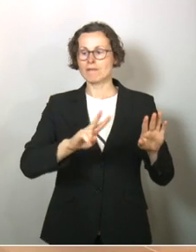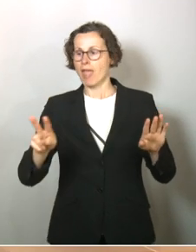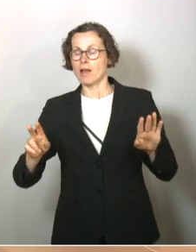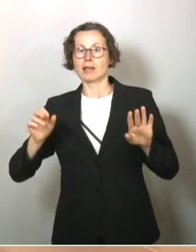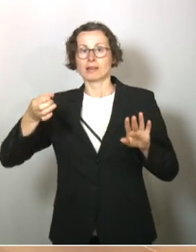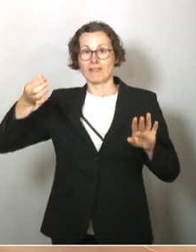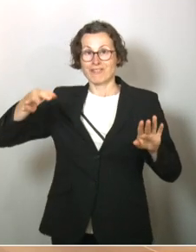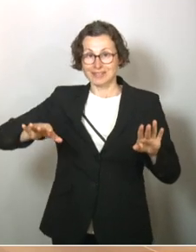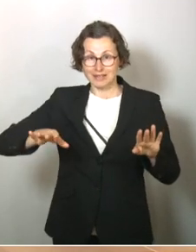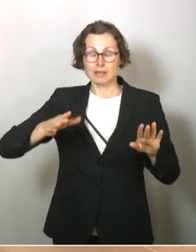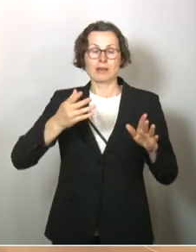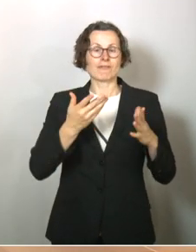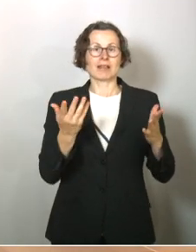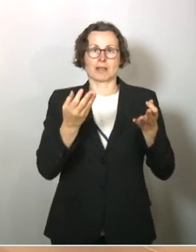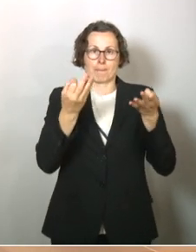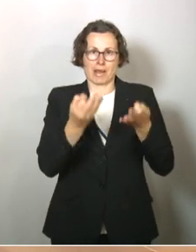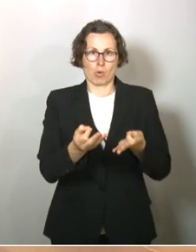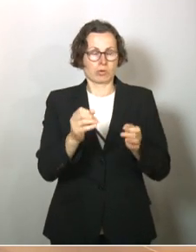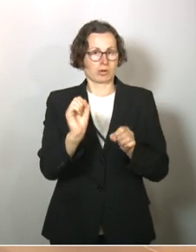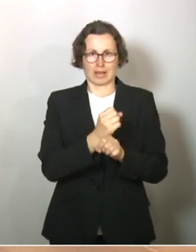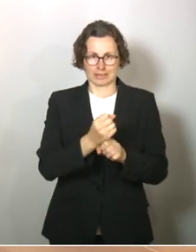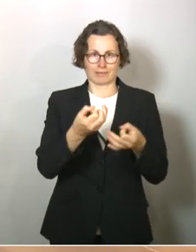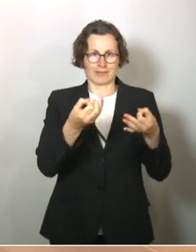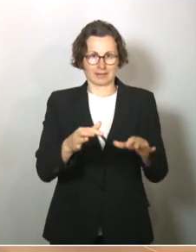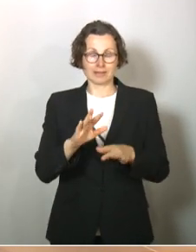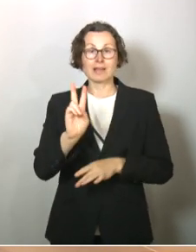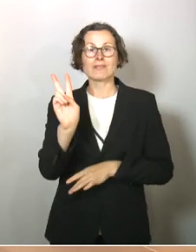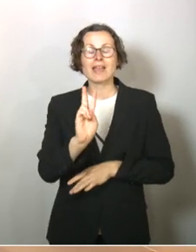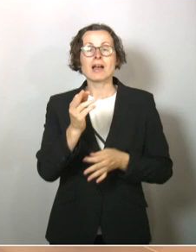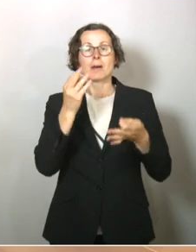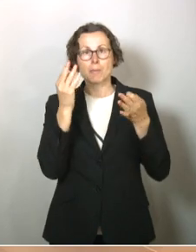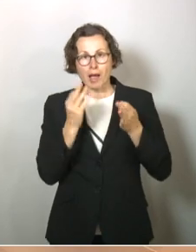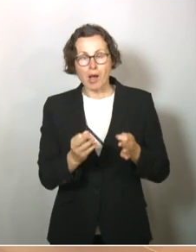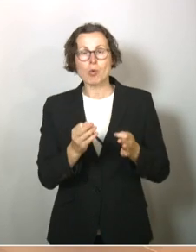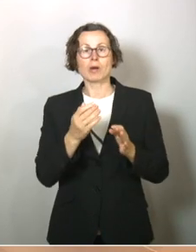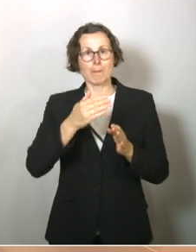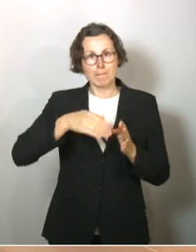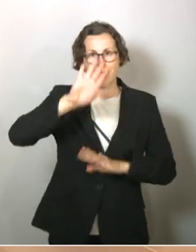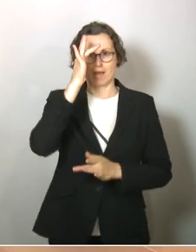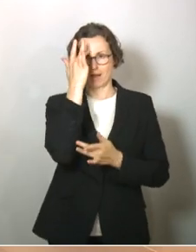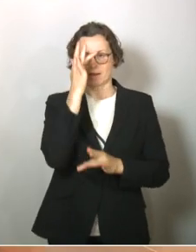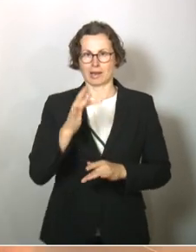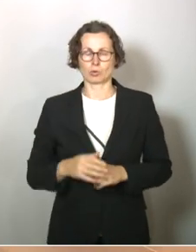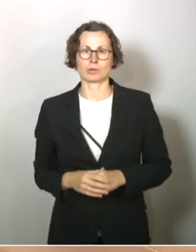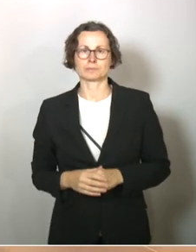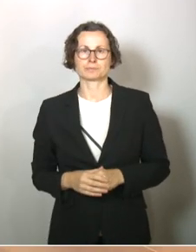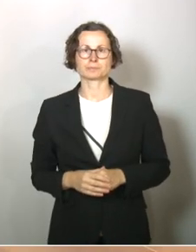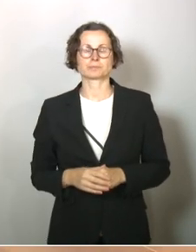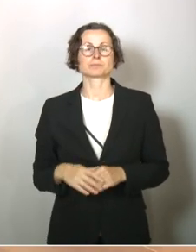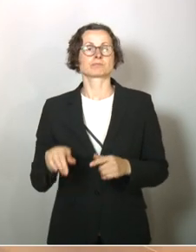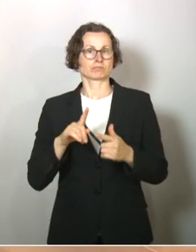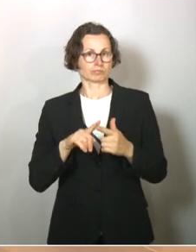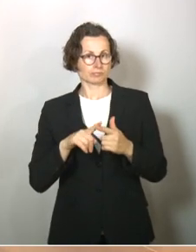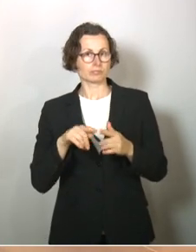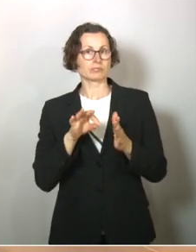kann sie aber nicht verzichten und wer verdient auch unbedingt ein höheres Maß an Anerkennung. Ein zweiter wichtiger Punkt ist